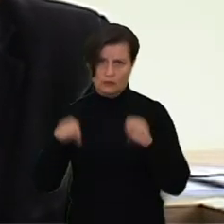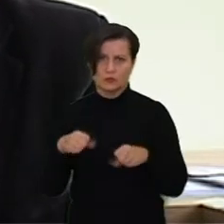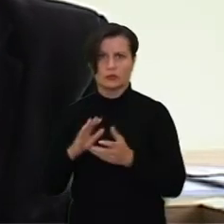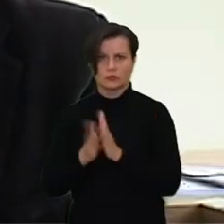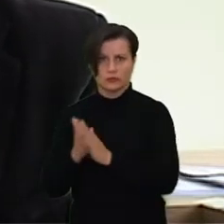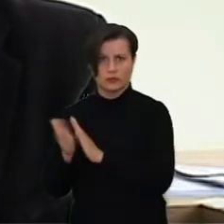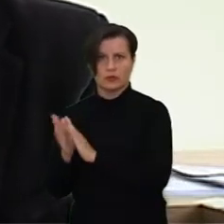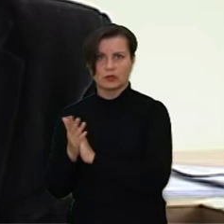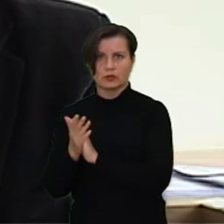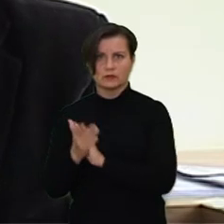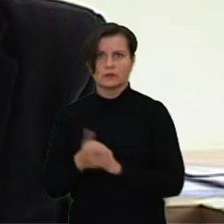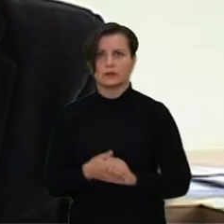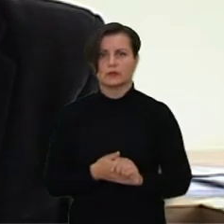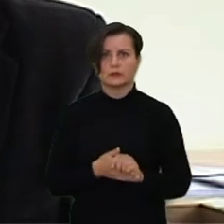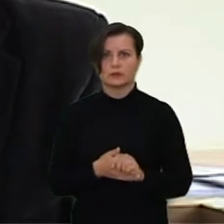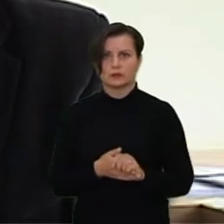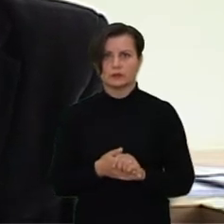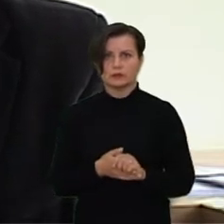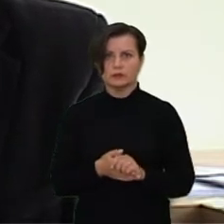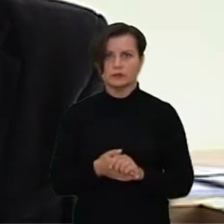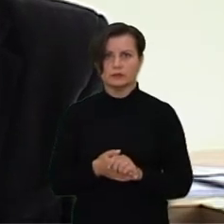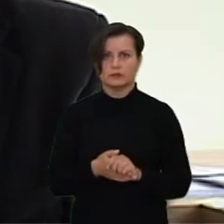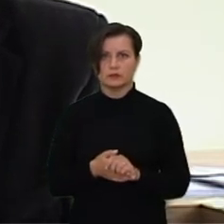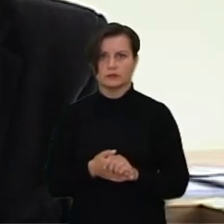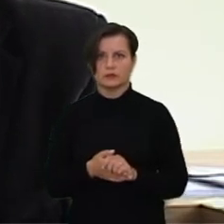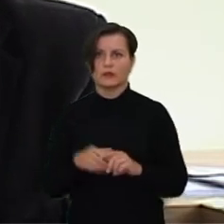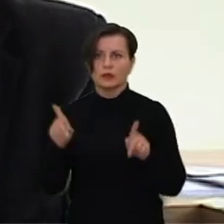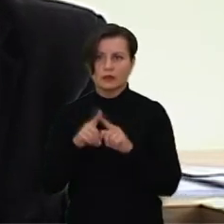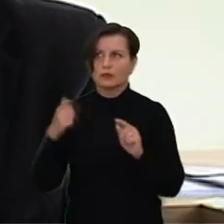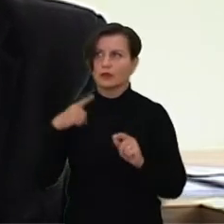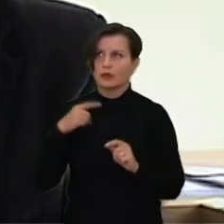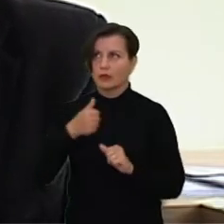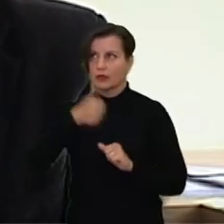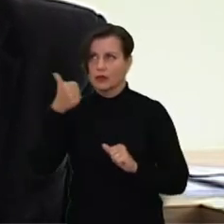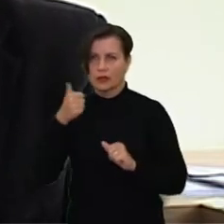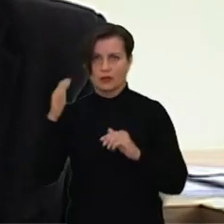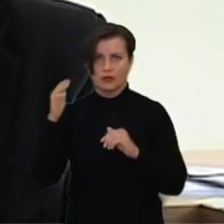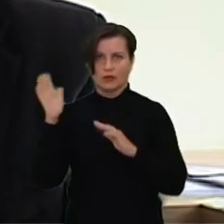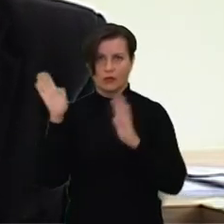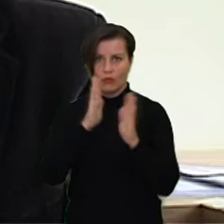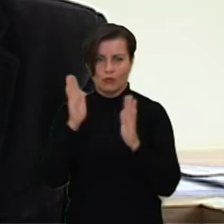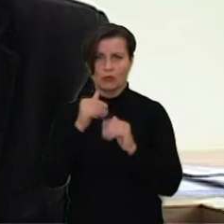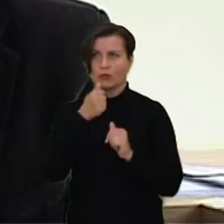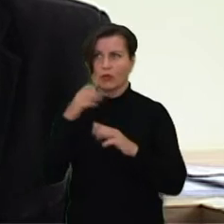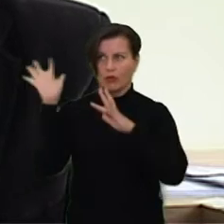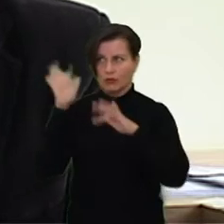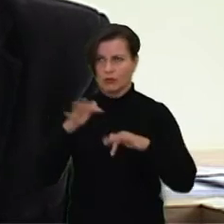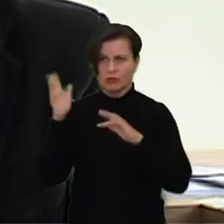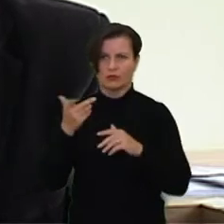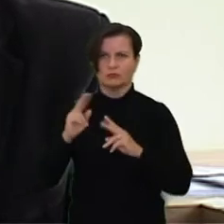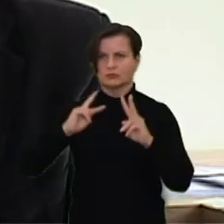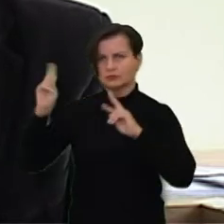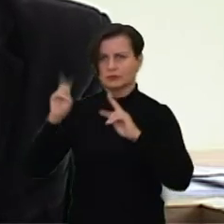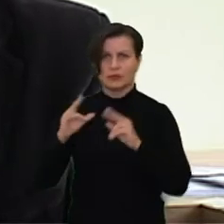želdynų tvarkymo darbus galime mieste vykdyti, bet taip pat gaudome geresnį oro, nes kai lietus lyje, vėl